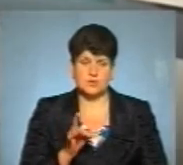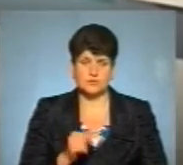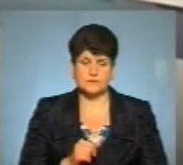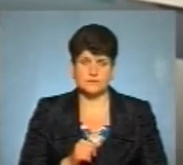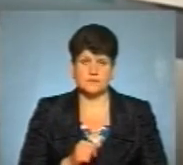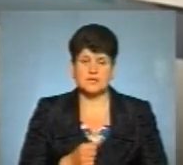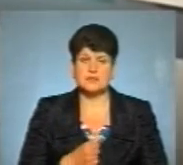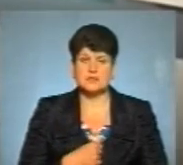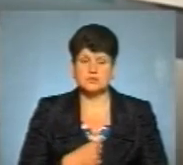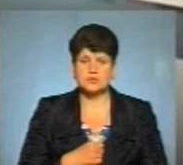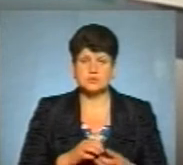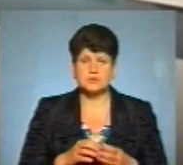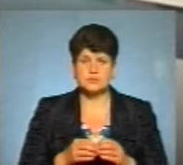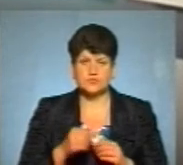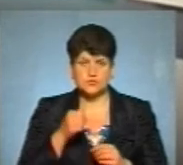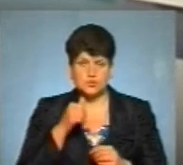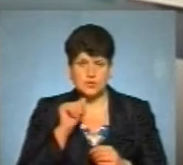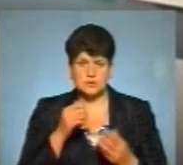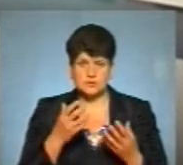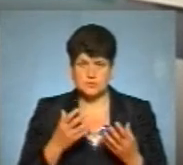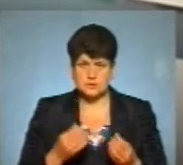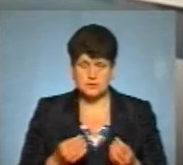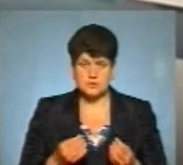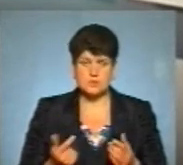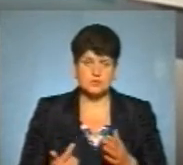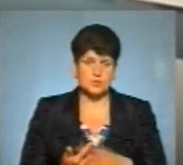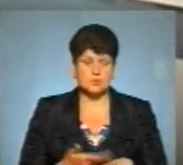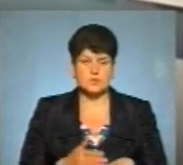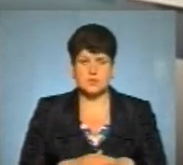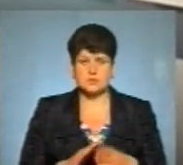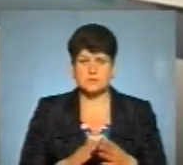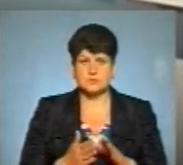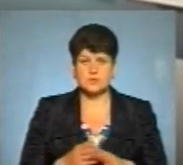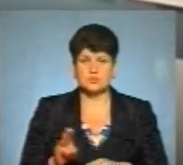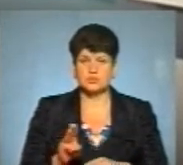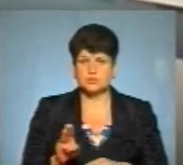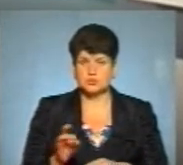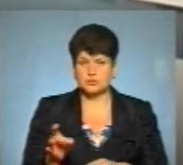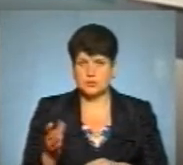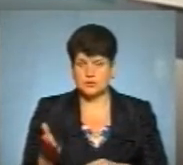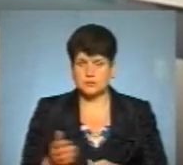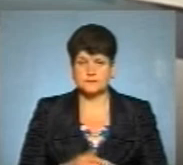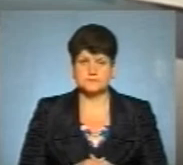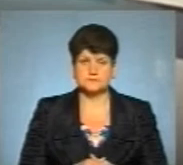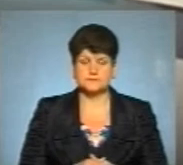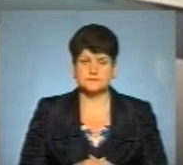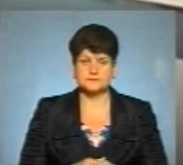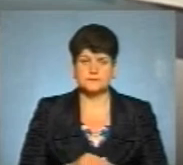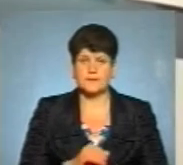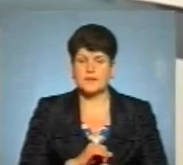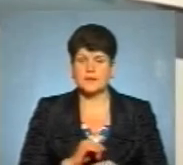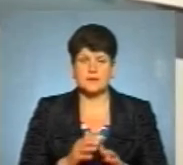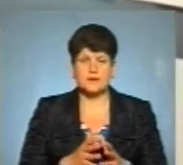На жаль, за підсумками вчорашнього дня, знову складнулася ситуація в Шумському районі. Найвищі